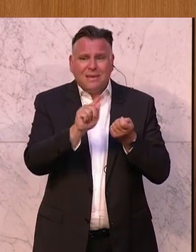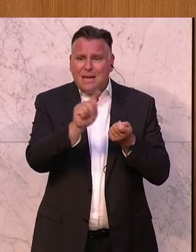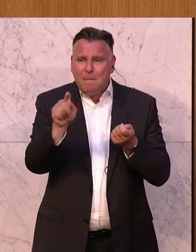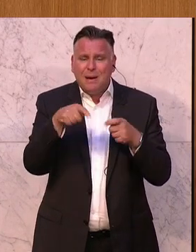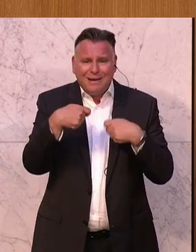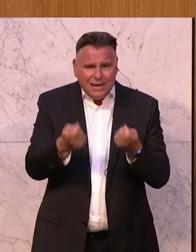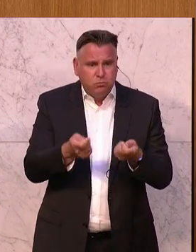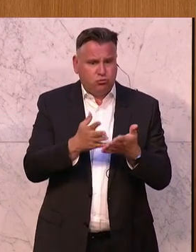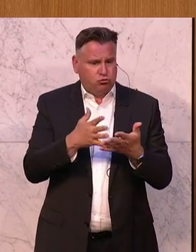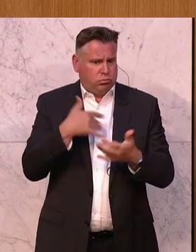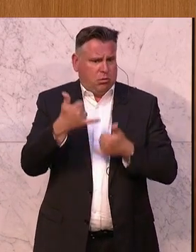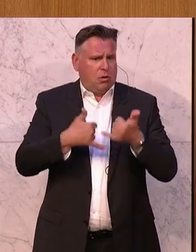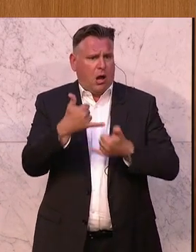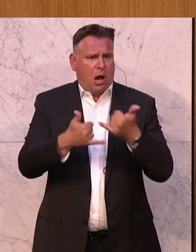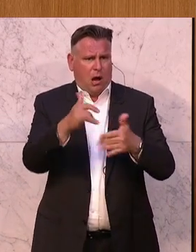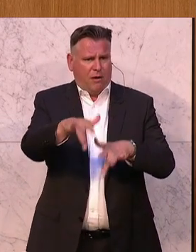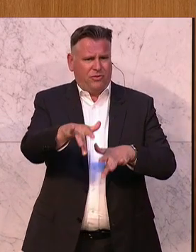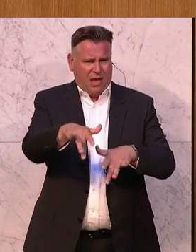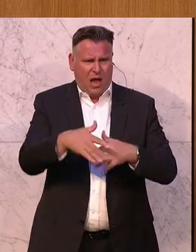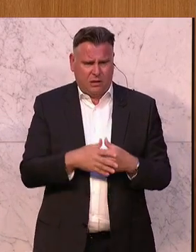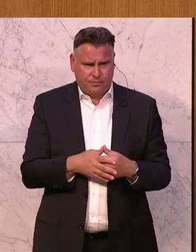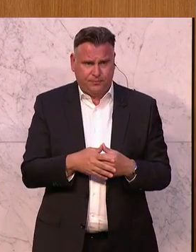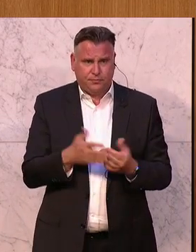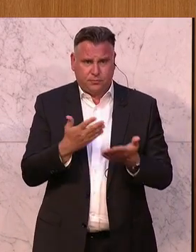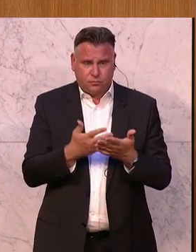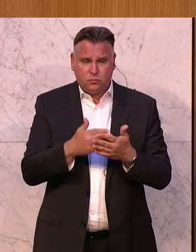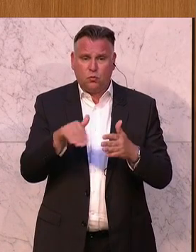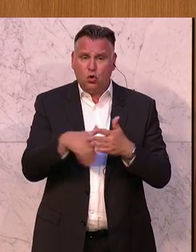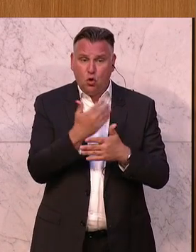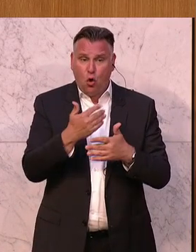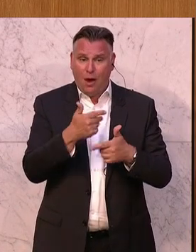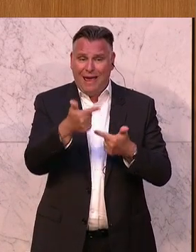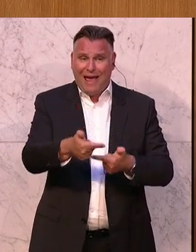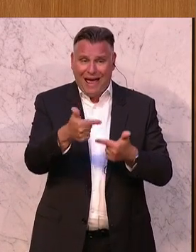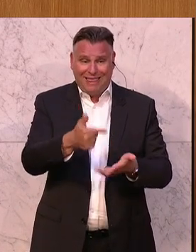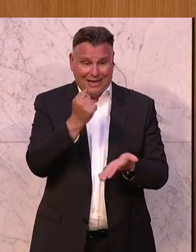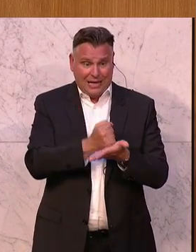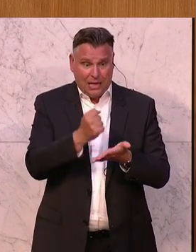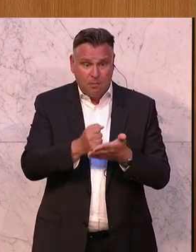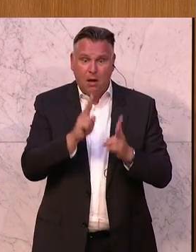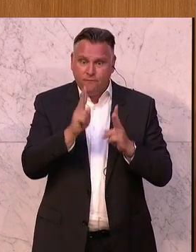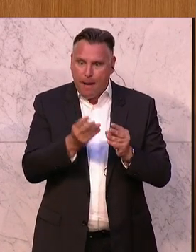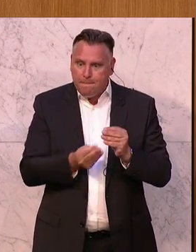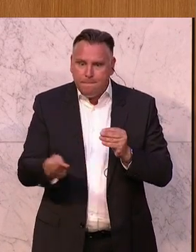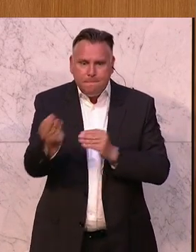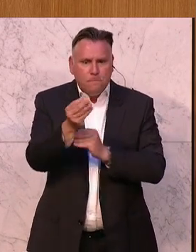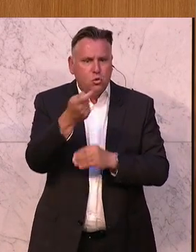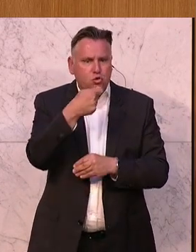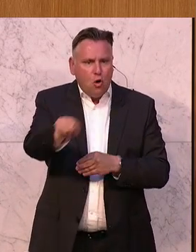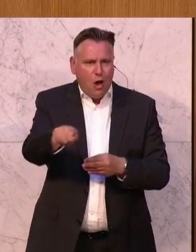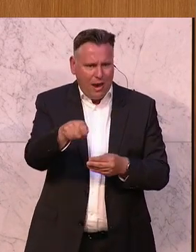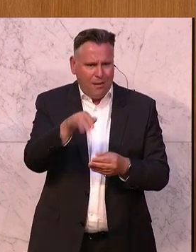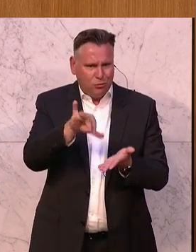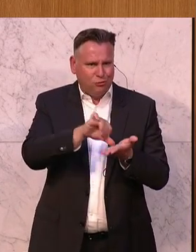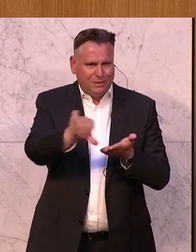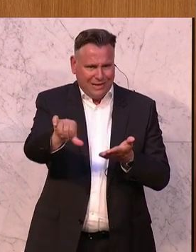Jahrzehnte bestehen und die Folge der neuen Betriebsanlagen-Genehmigung zu enormen Kosten führen kann. Da